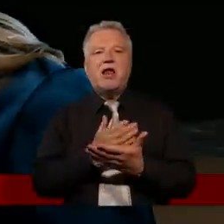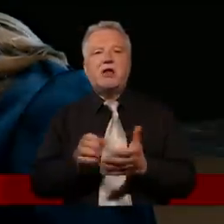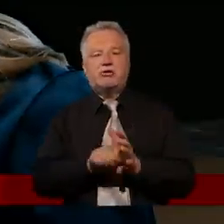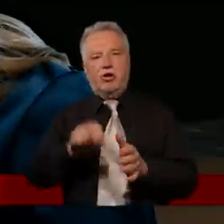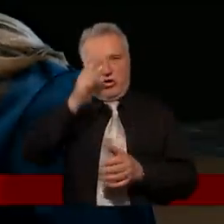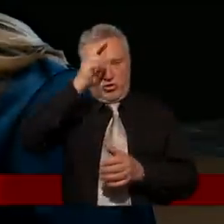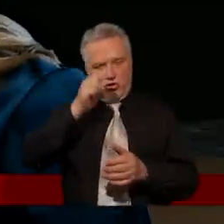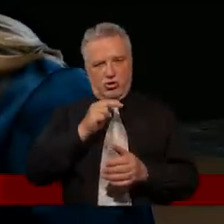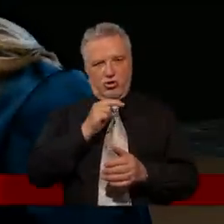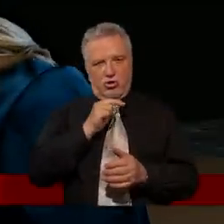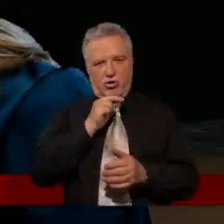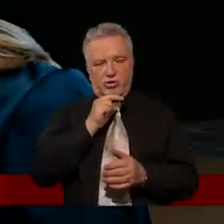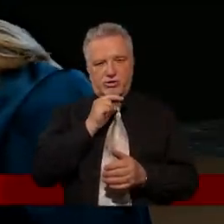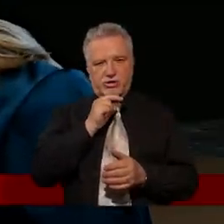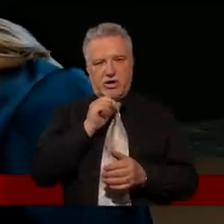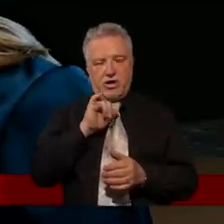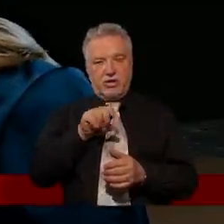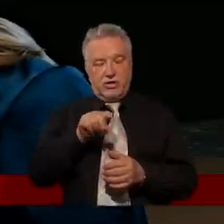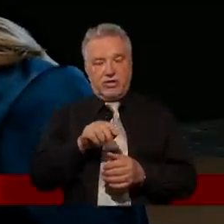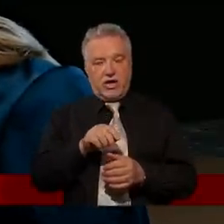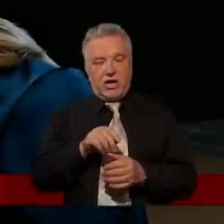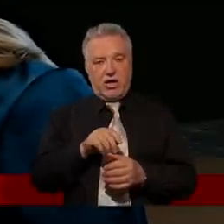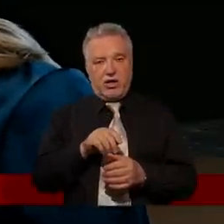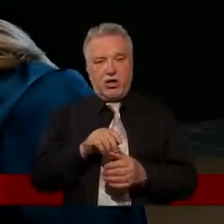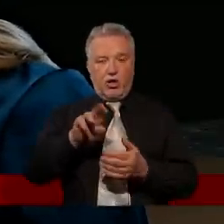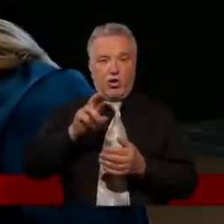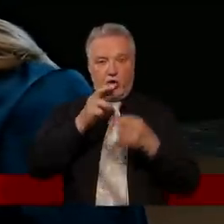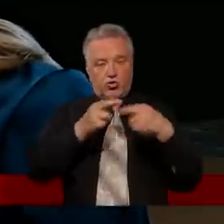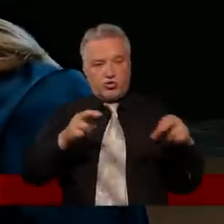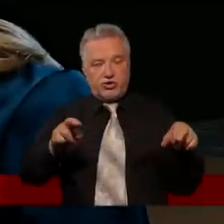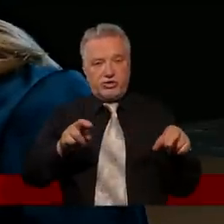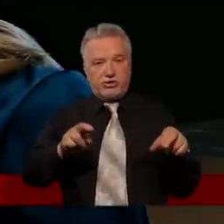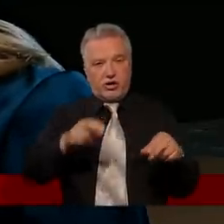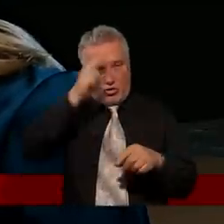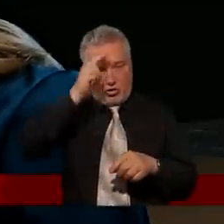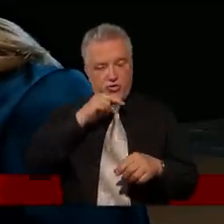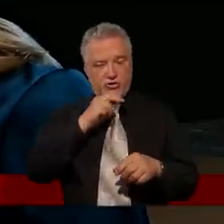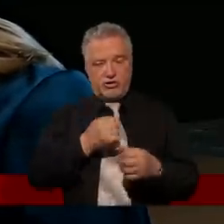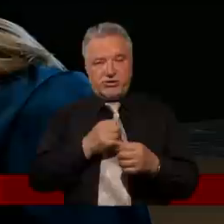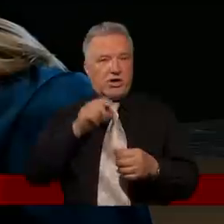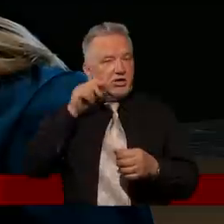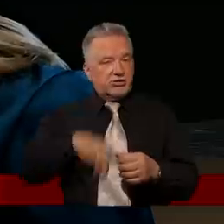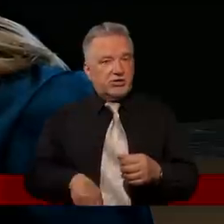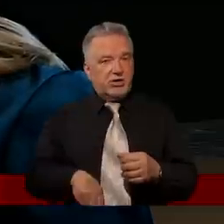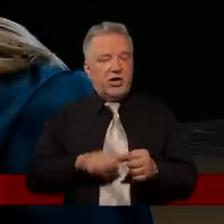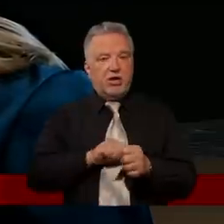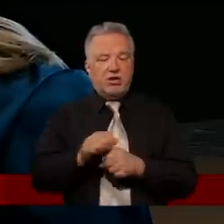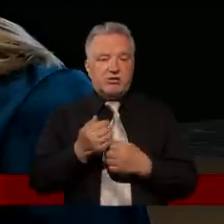jest większa ta dysproporcja. I myślę, że w naszym przypadku stanie się jak dziecko to uświadomienie sobie,